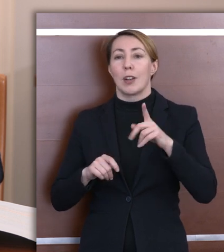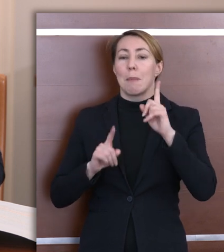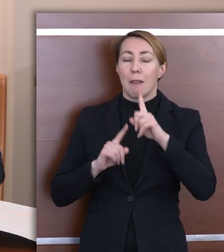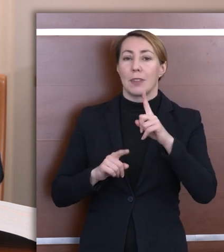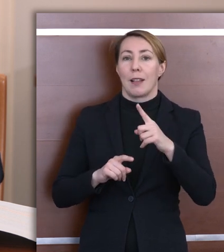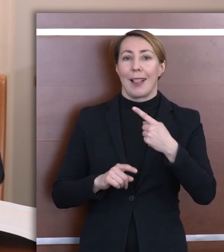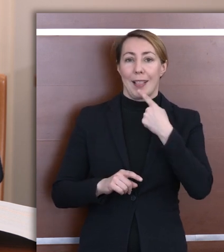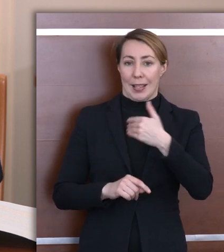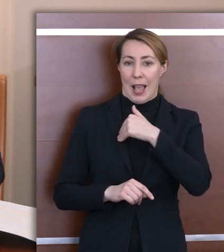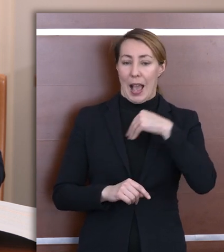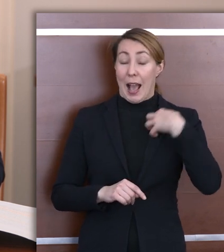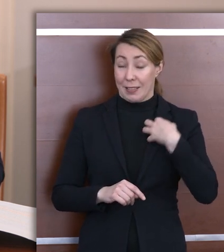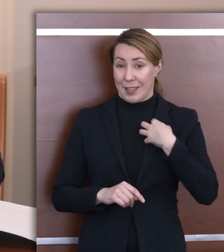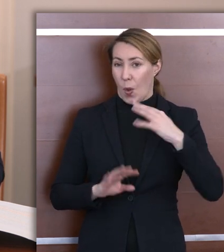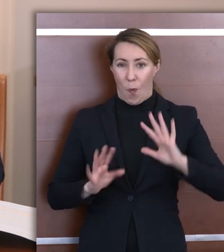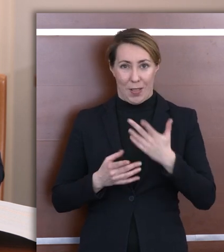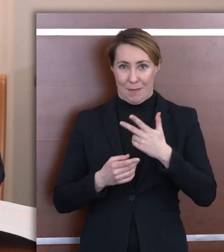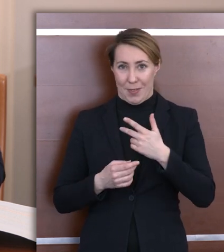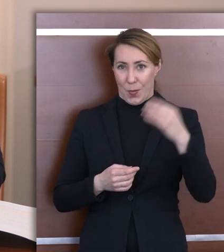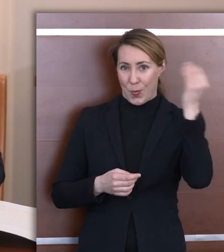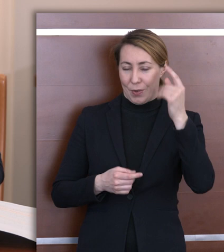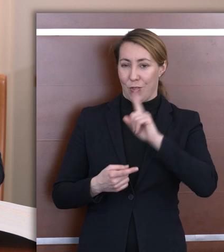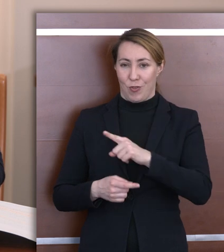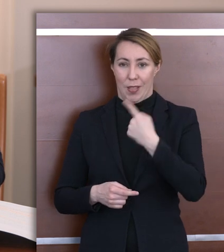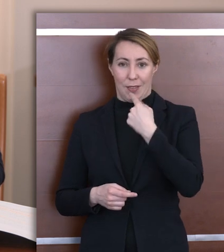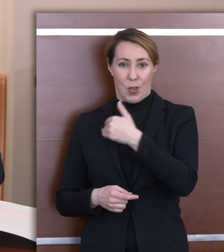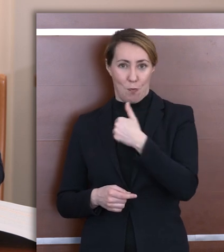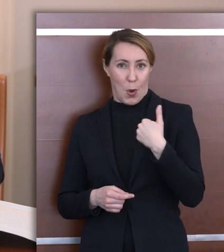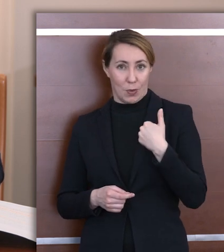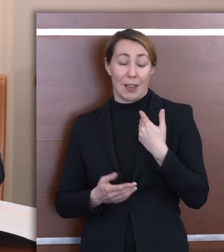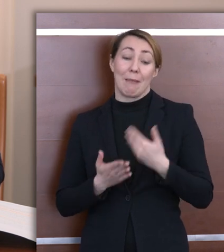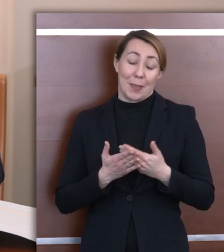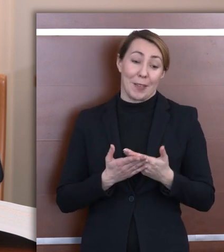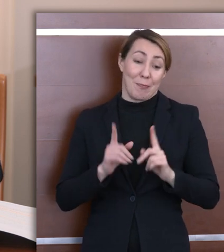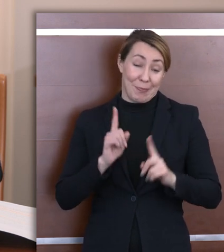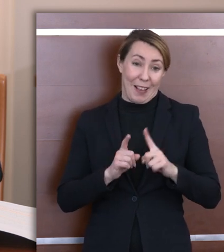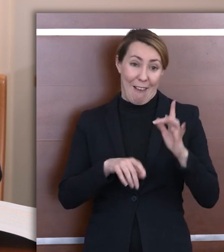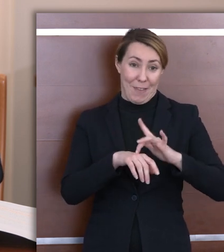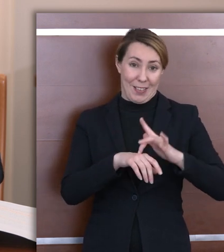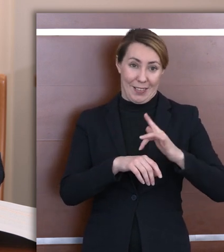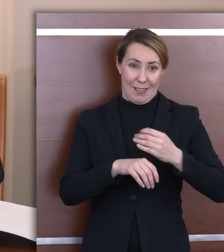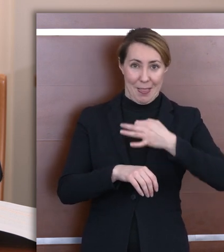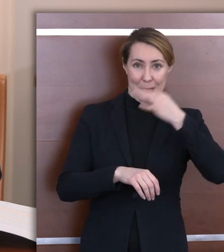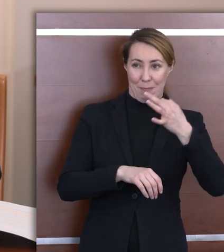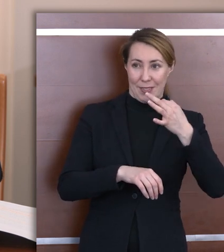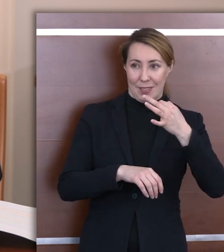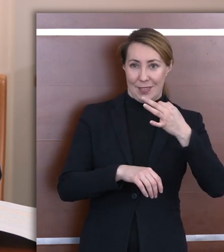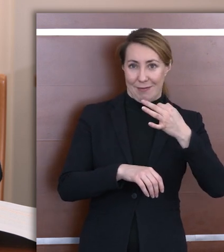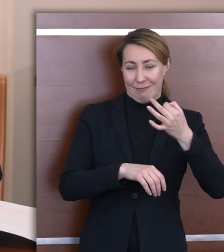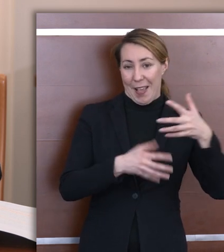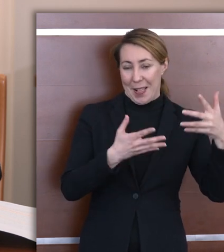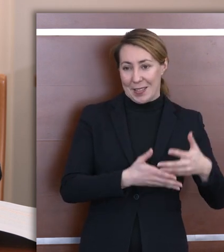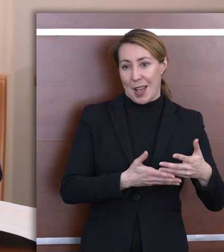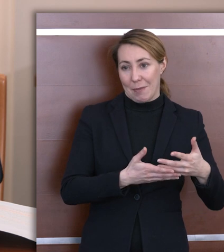łatwiejszy dla głuchych do nauczenia się niż język polski. Stąd być może tutaj widzimy lepsze wyniki egzaminów